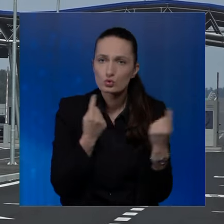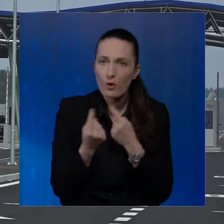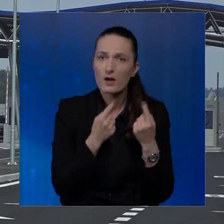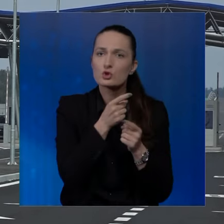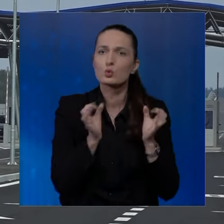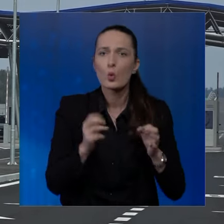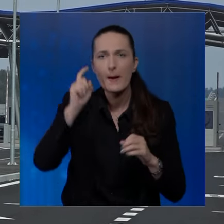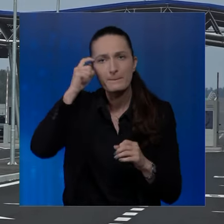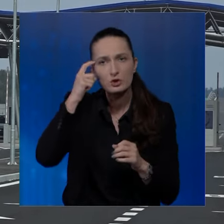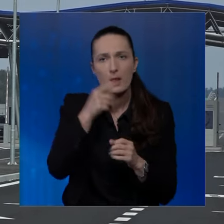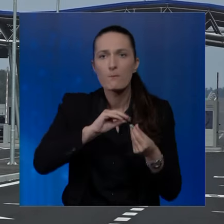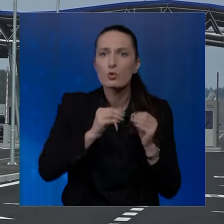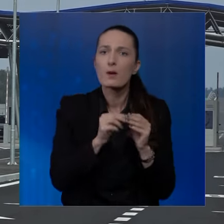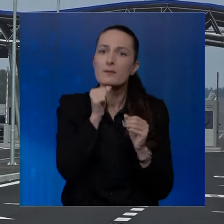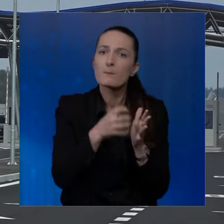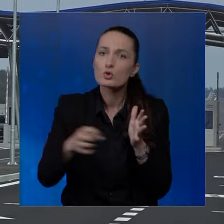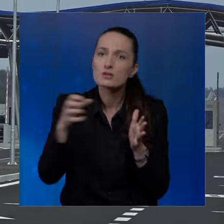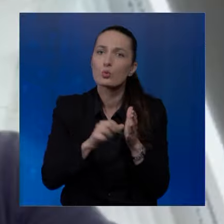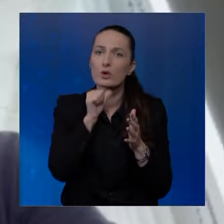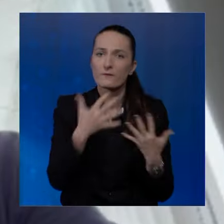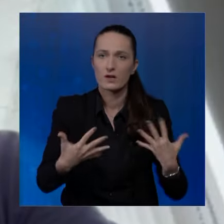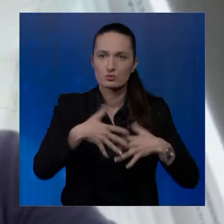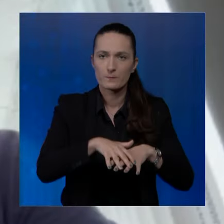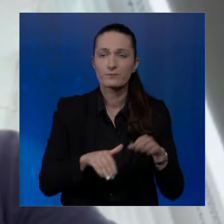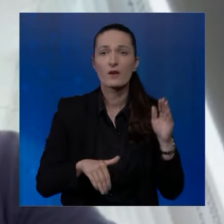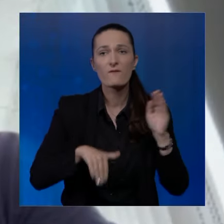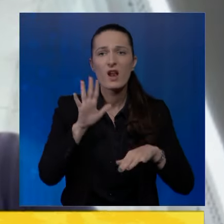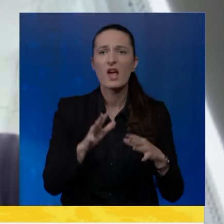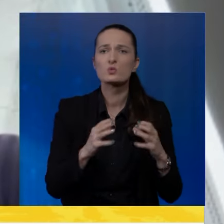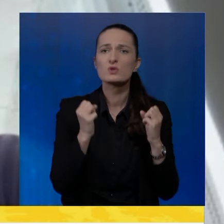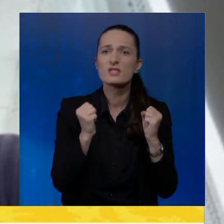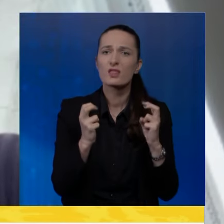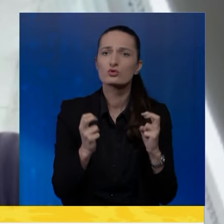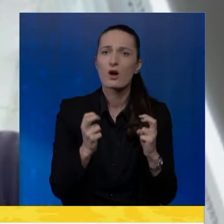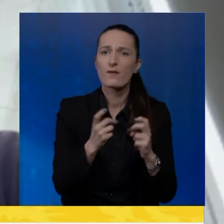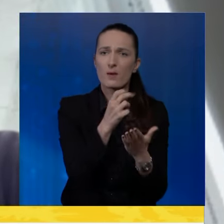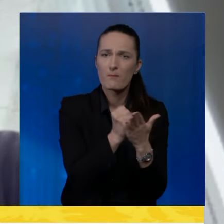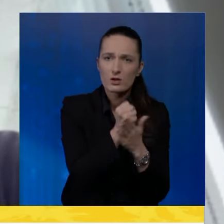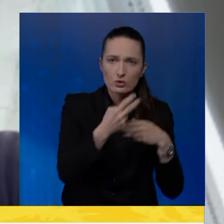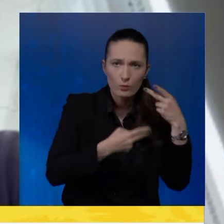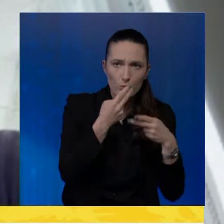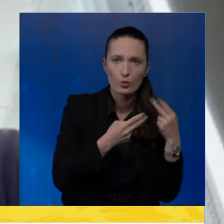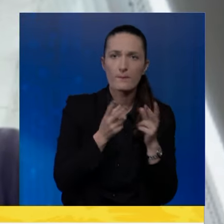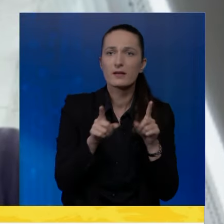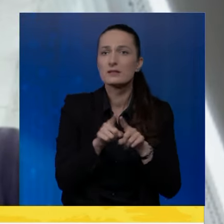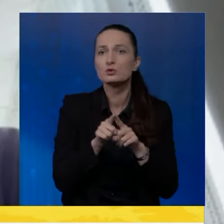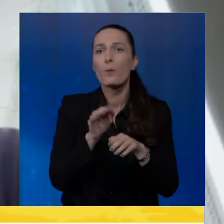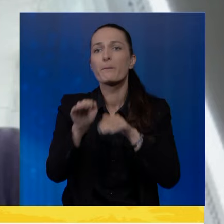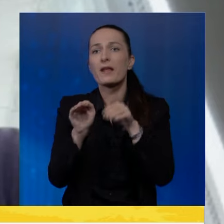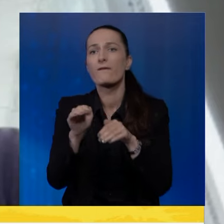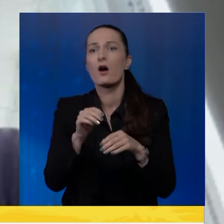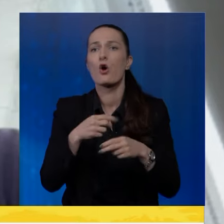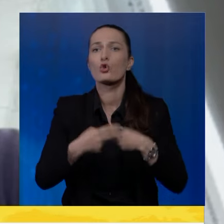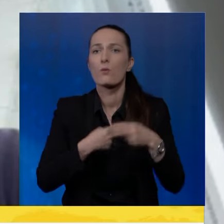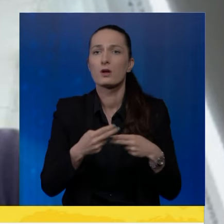je mišljenja da su problemi procedure i infrastruktura. Velika sadržavanja kako na pasoškim kontrolama, tako i na prijavi